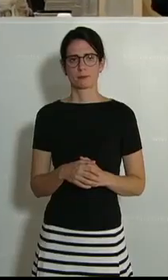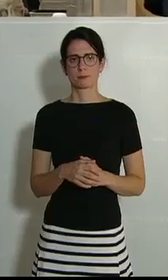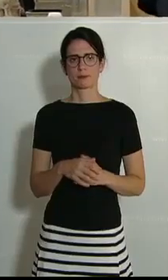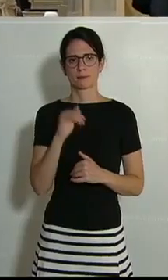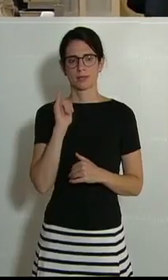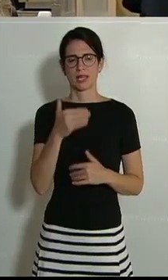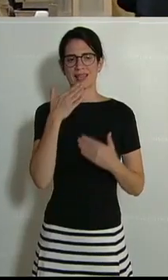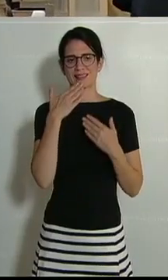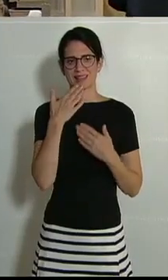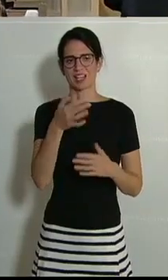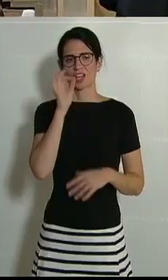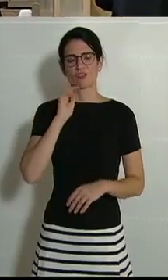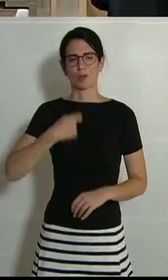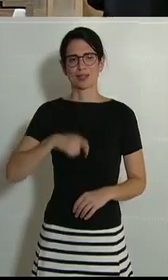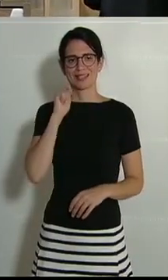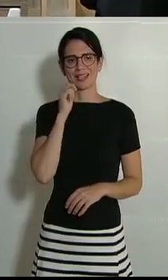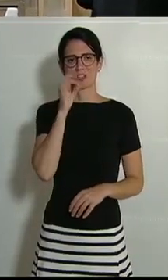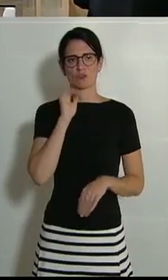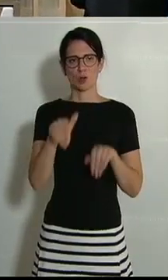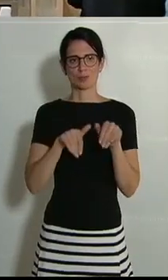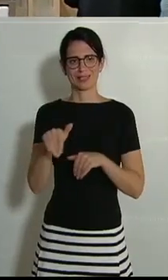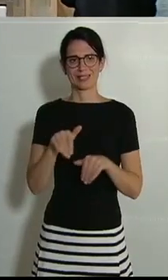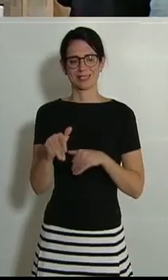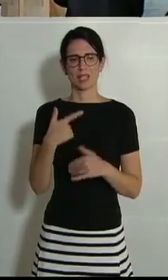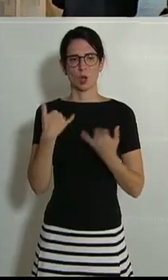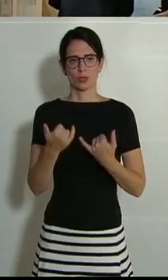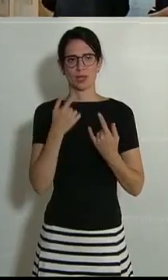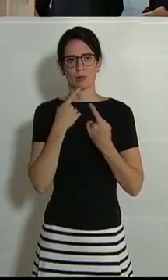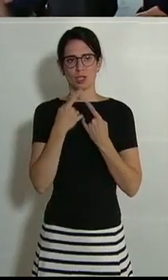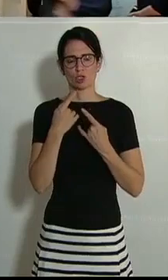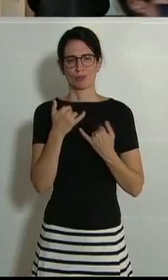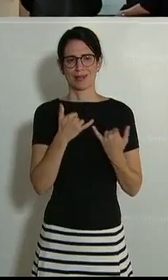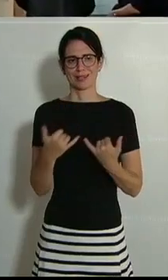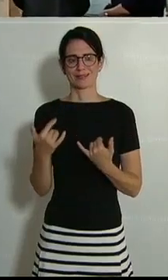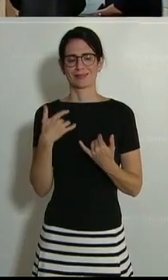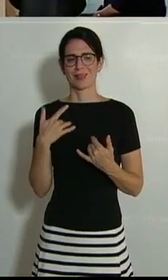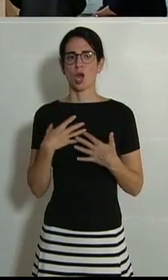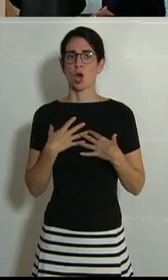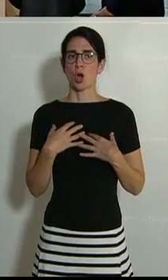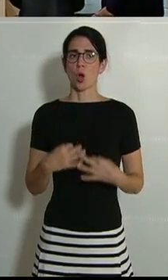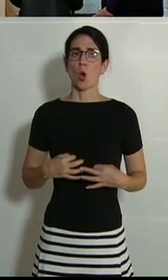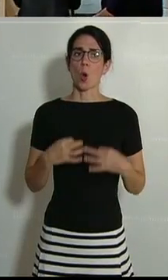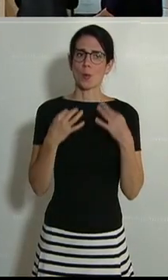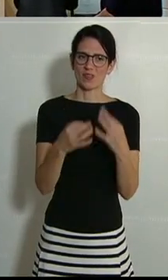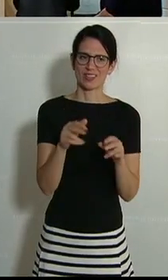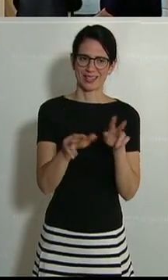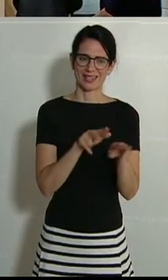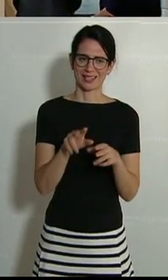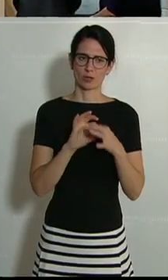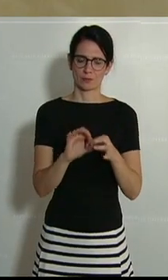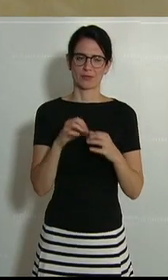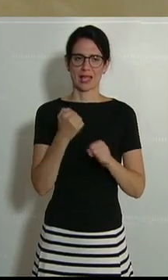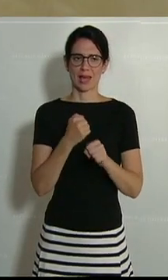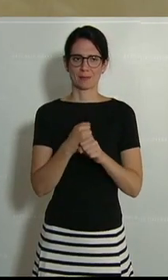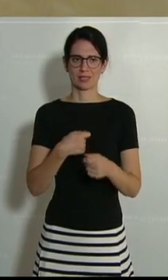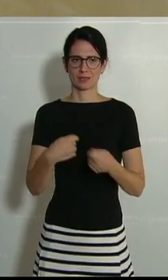Danke, Frau Präsidentin, Frau Minister. Ja, wir besprechen heute in diesem Block die Opfer der Regierung am Arbeitsmarkt